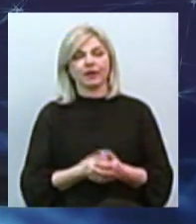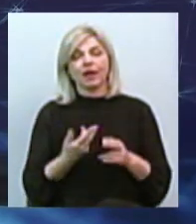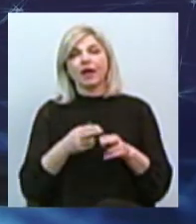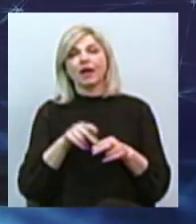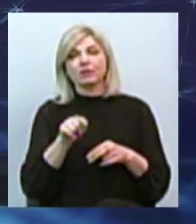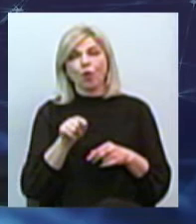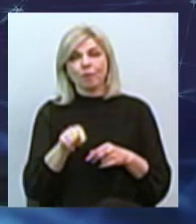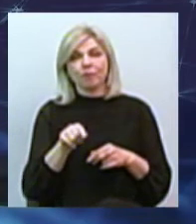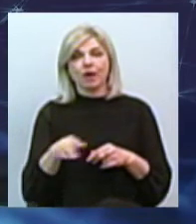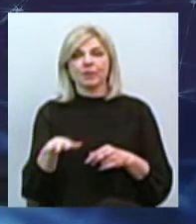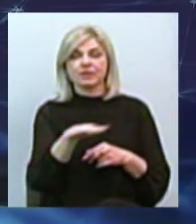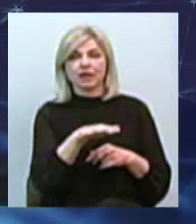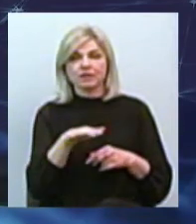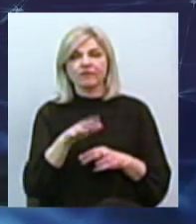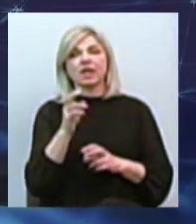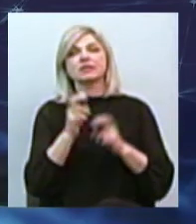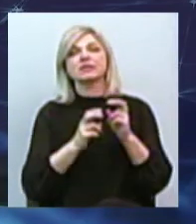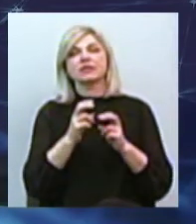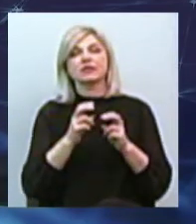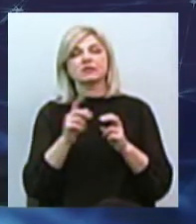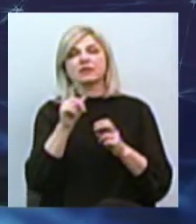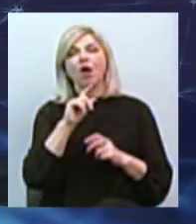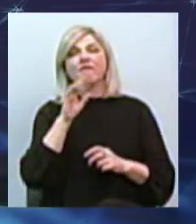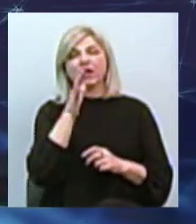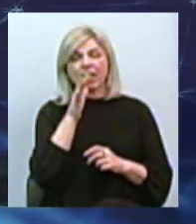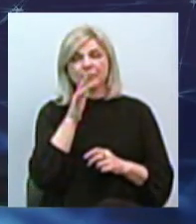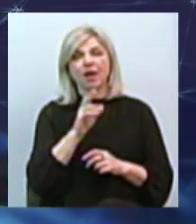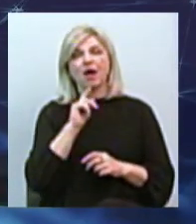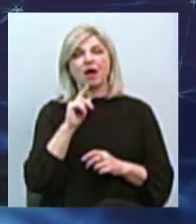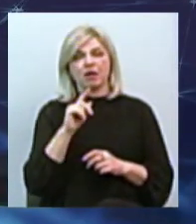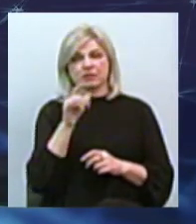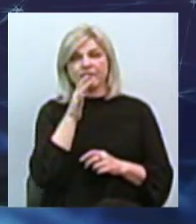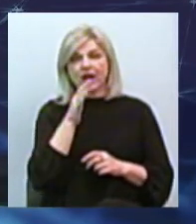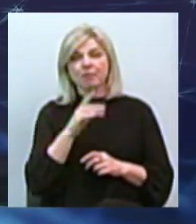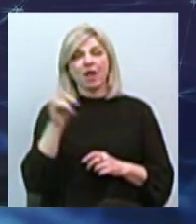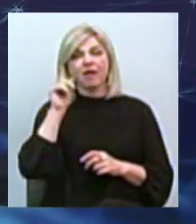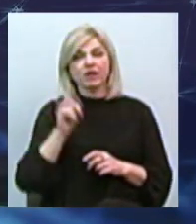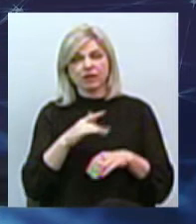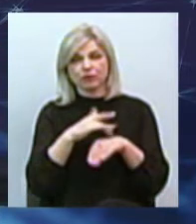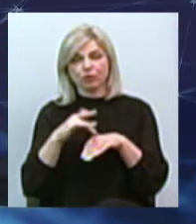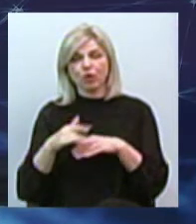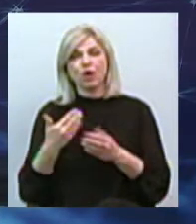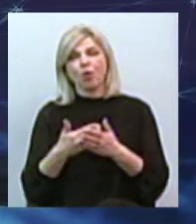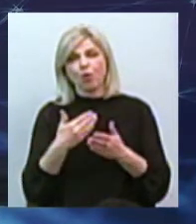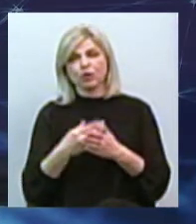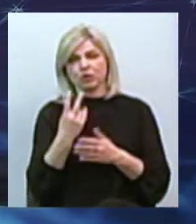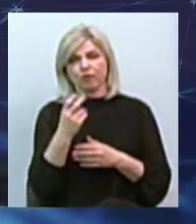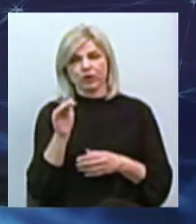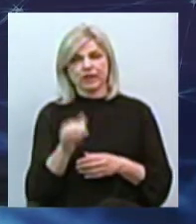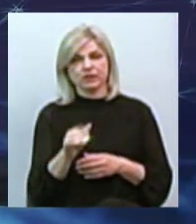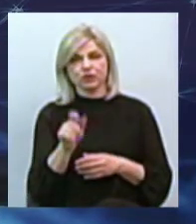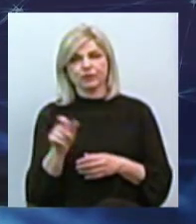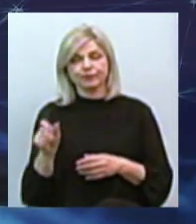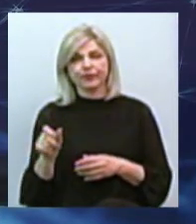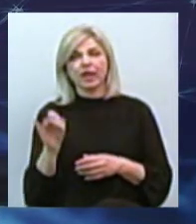пространстві за годи Холокосту було унічтожено около 200 тисяч. Причем із них немалое